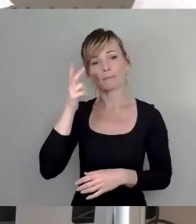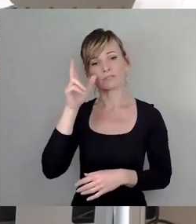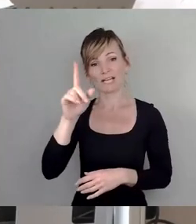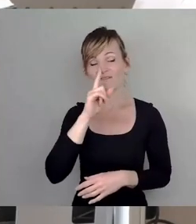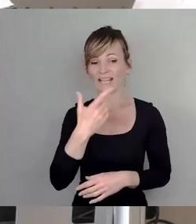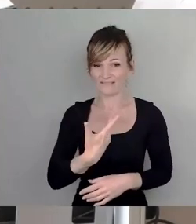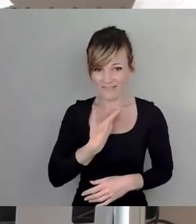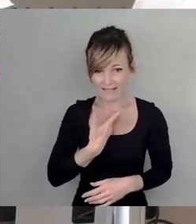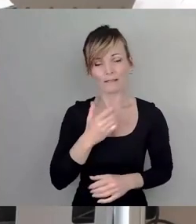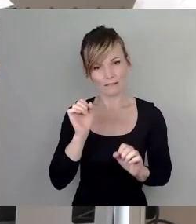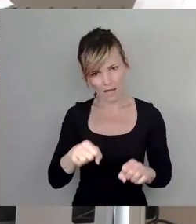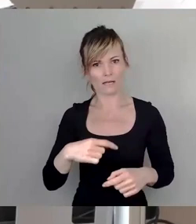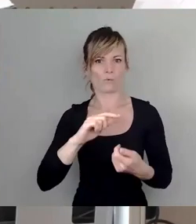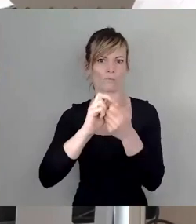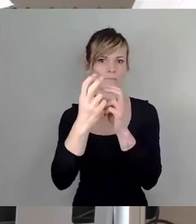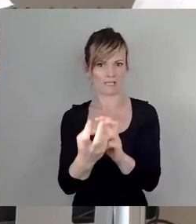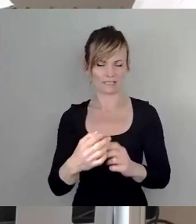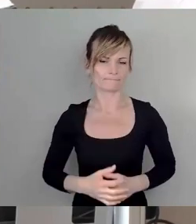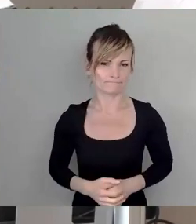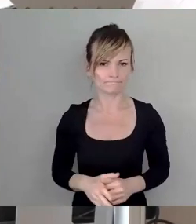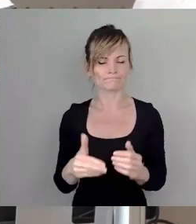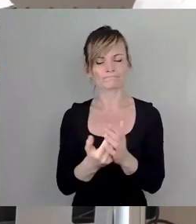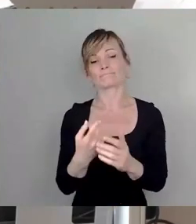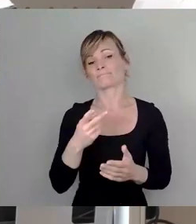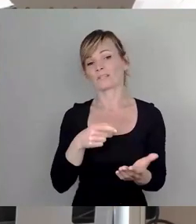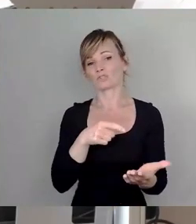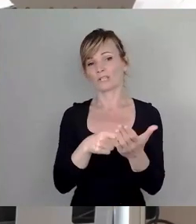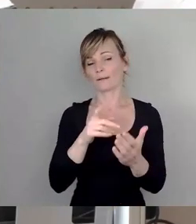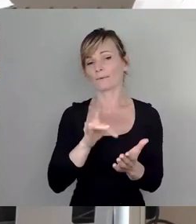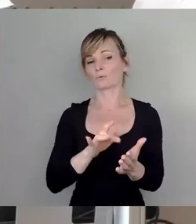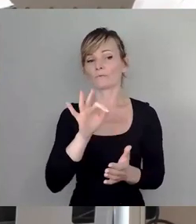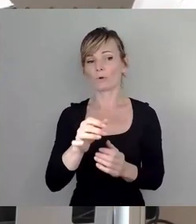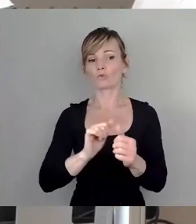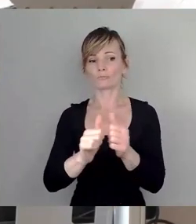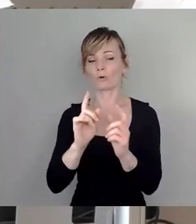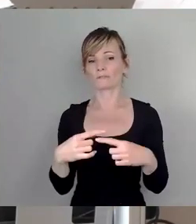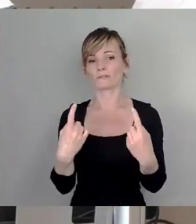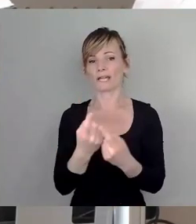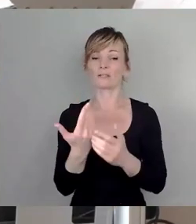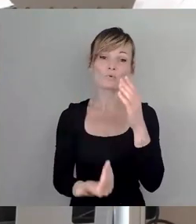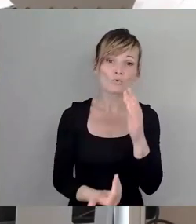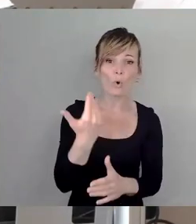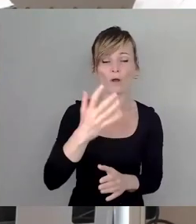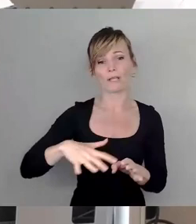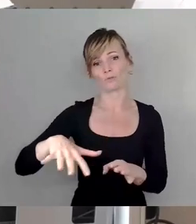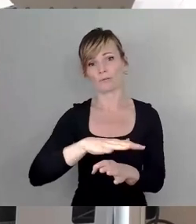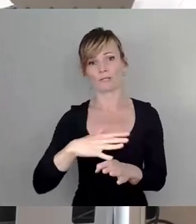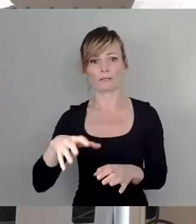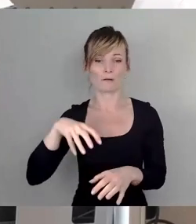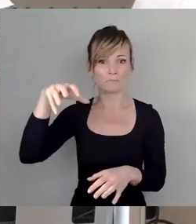Im SPD-Antrag steht leider nur unter Begründung, dass man dort für den Sportverein einen komplett neuen Sportstandort suchen könnte. Ich finde diesen Gedanken klasse.